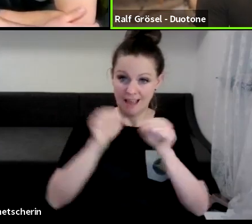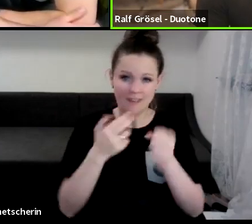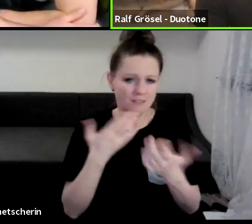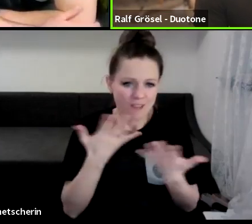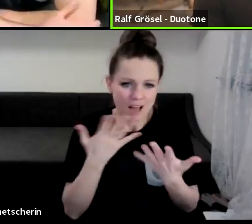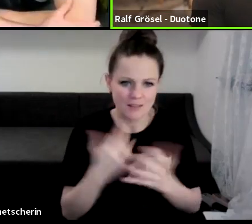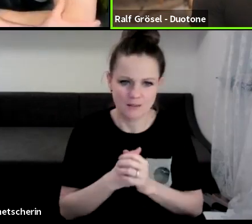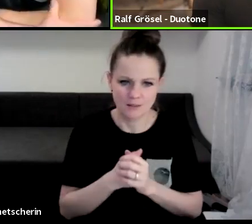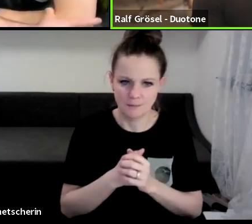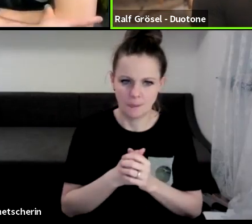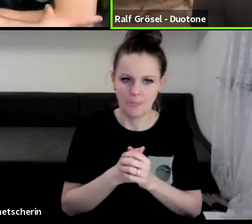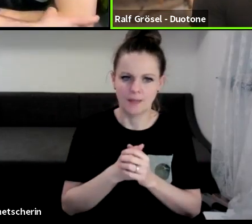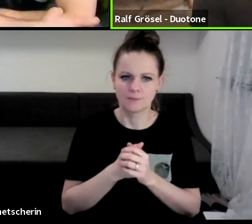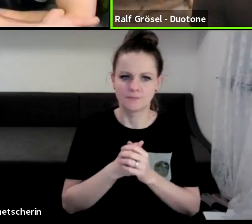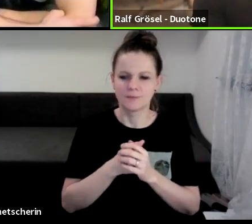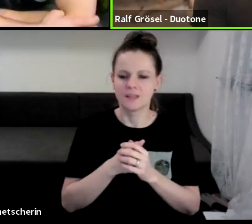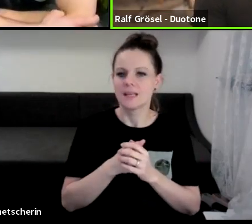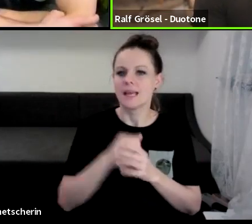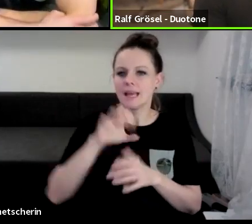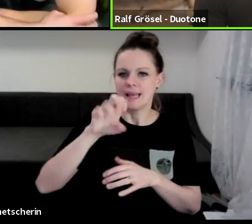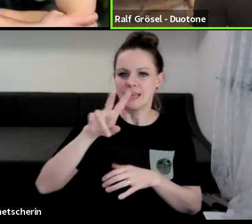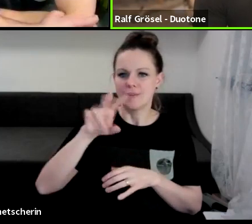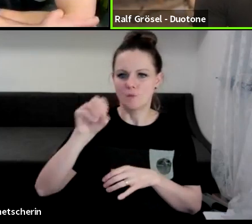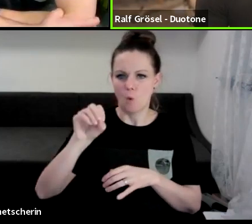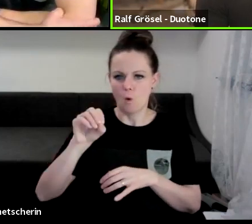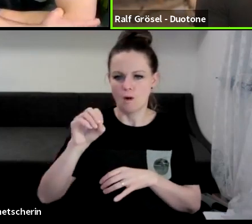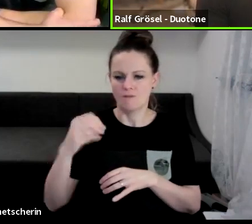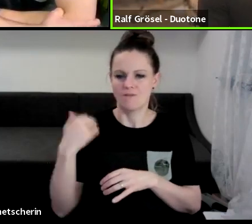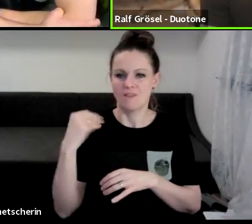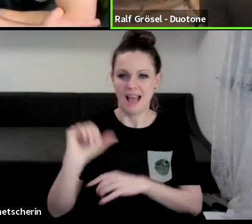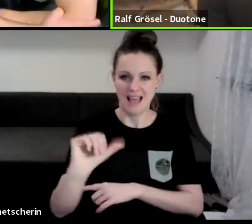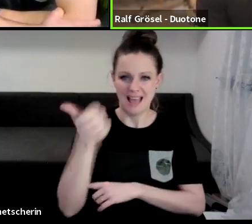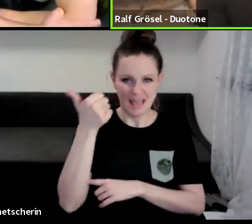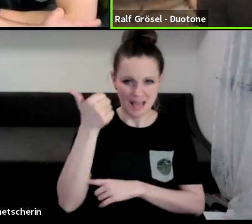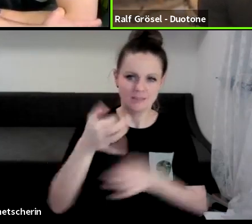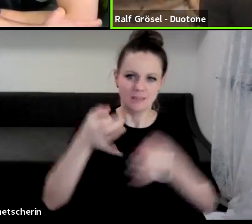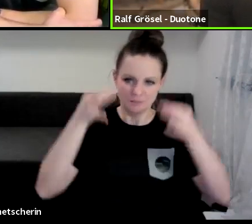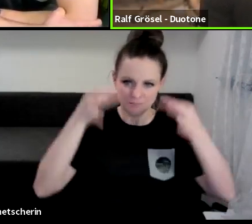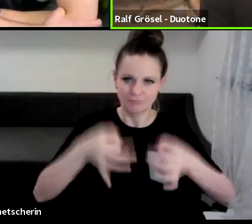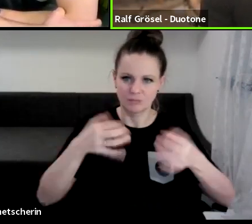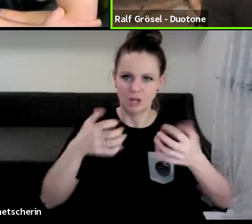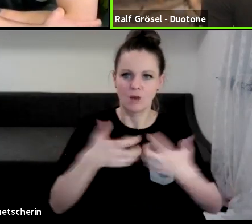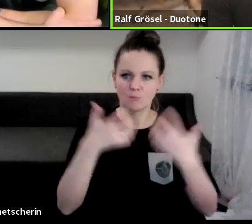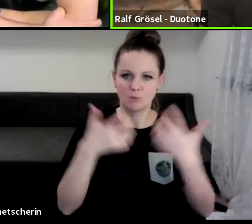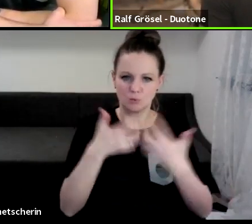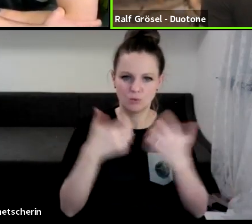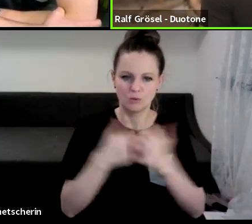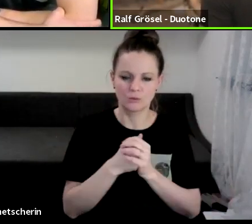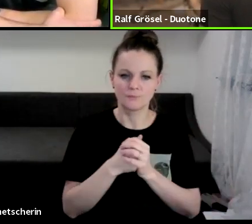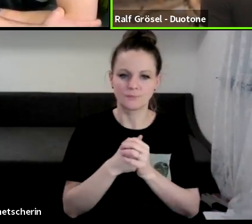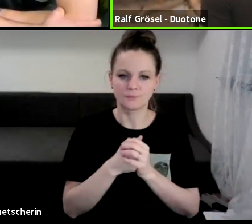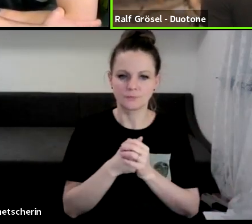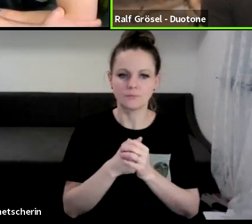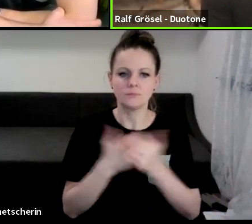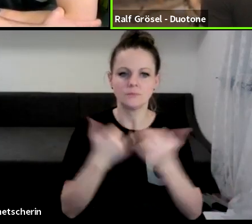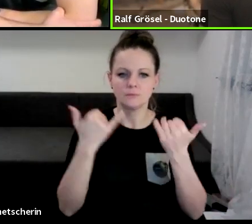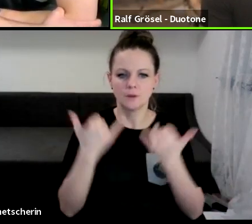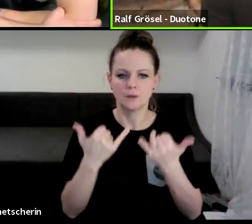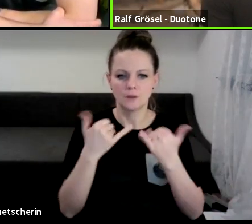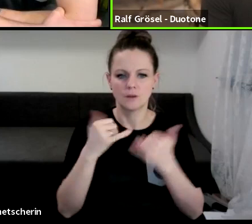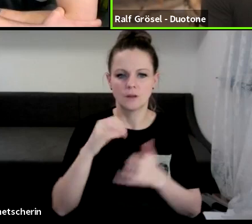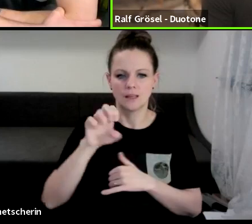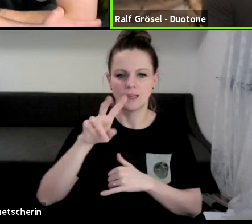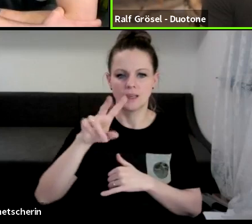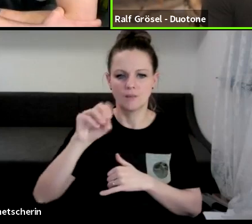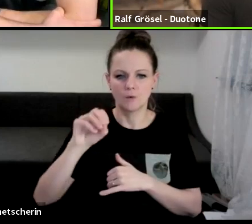angefangen hat es mit dem Evo. Der Evo war mein erstes kommerzielles Produkt für die Boards & Moor. Und jetzt ist es mittlerweile also Evo,